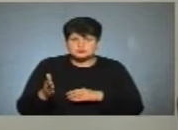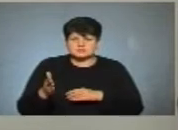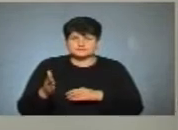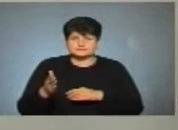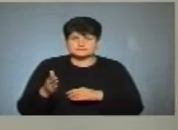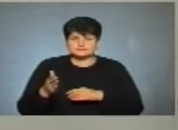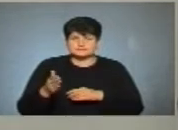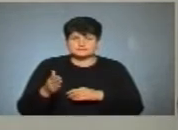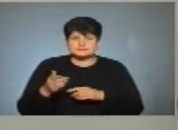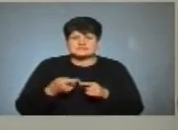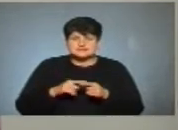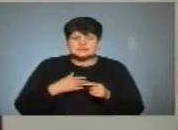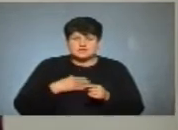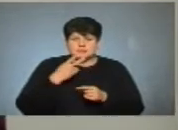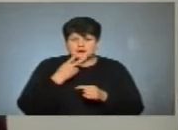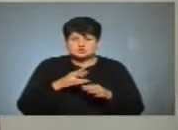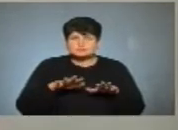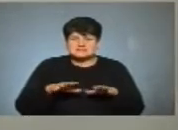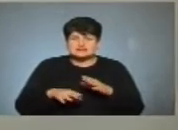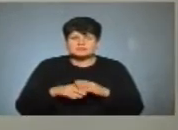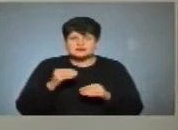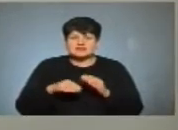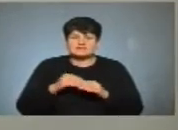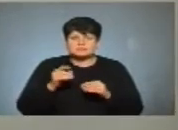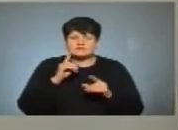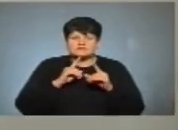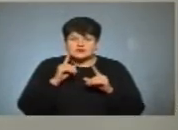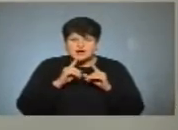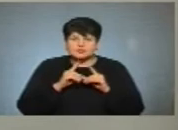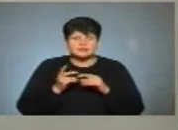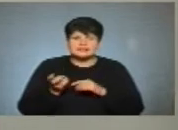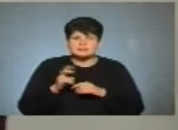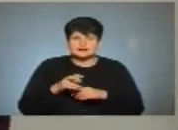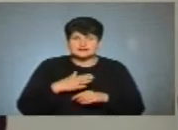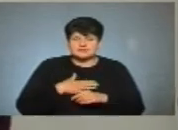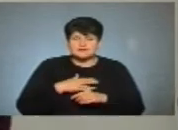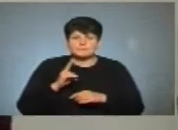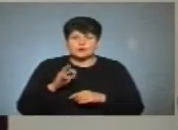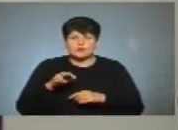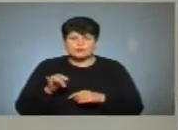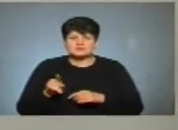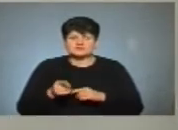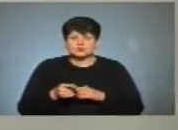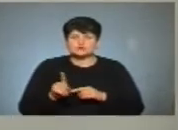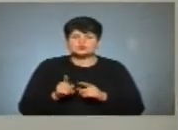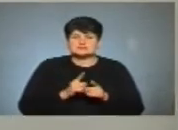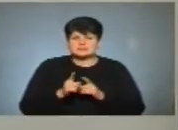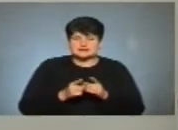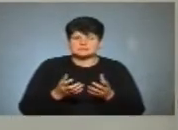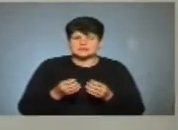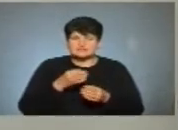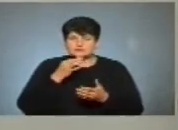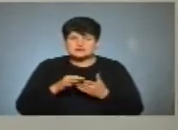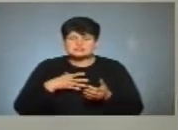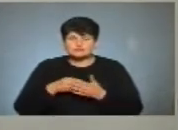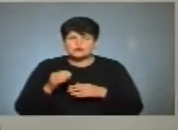це... Я бачу ці місцеві вибори, як вибори в Раду, і не прийде нам Коломойський в Тернополі щось міняти. Ми беремо відповідальність в свої